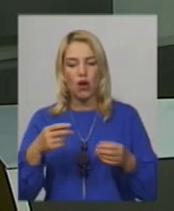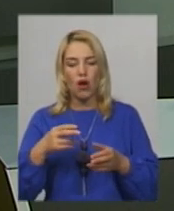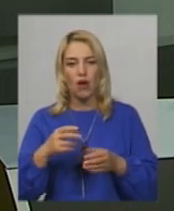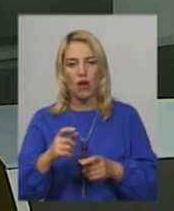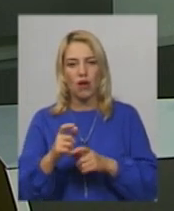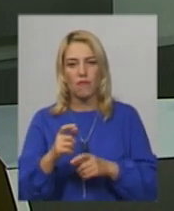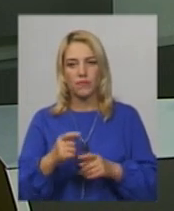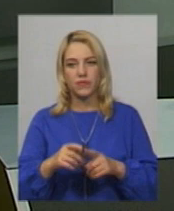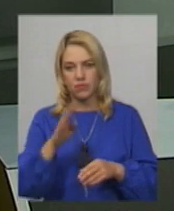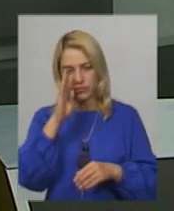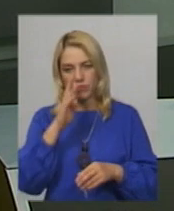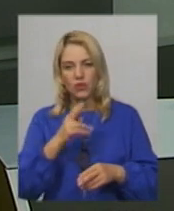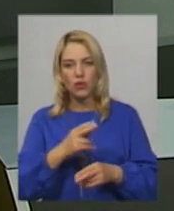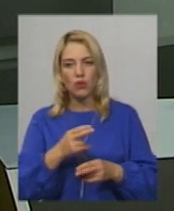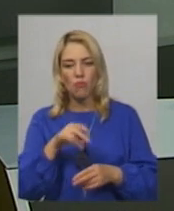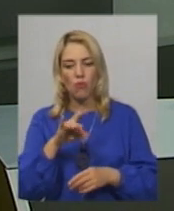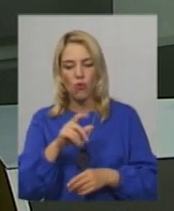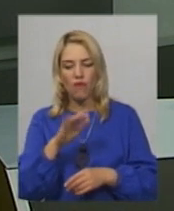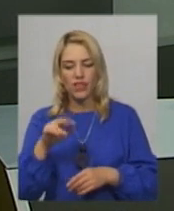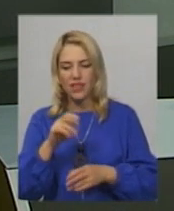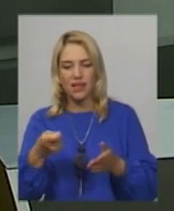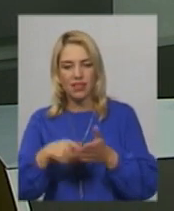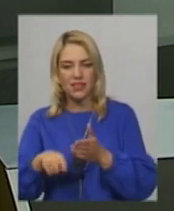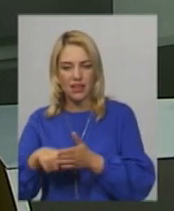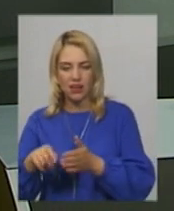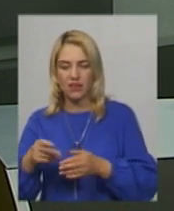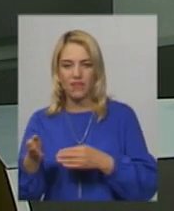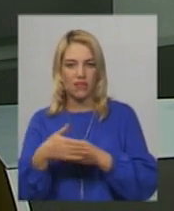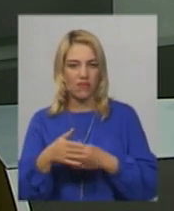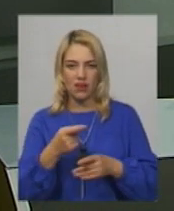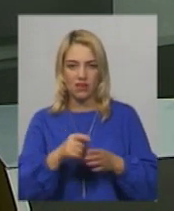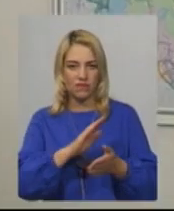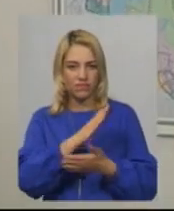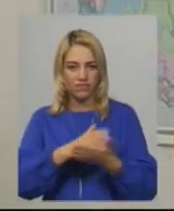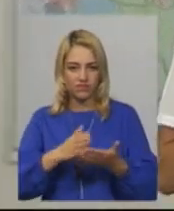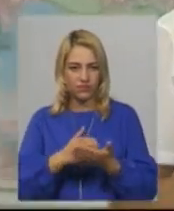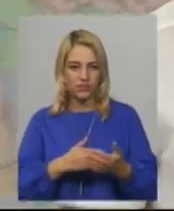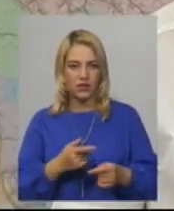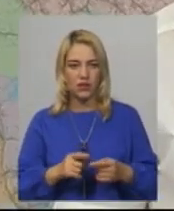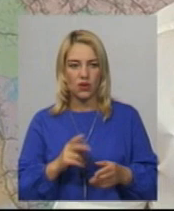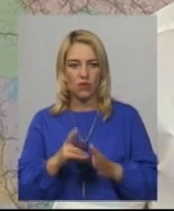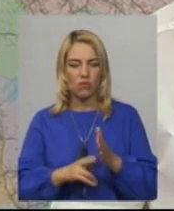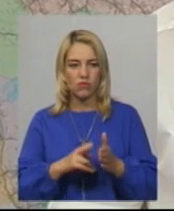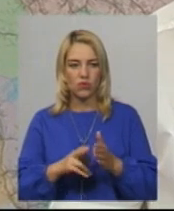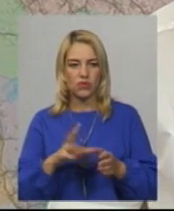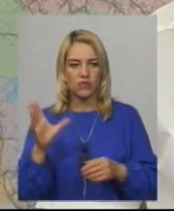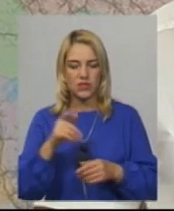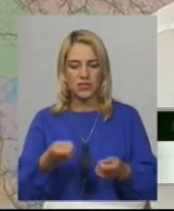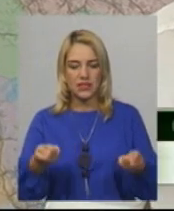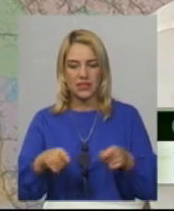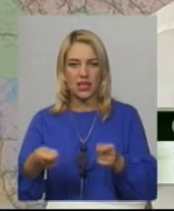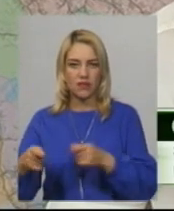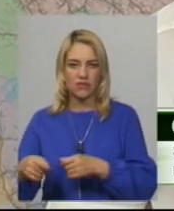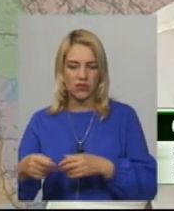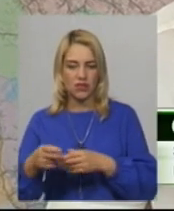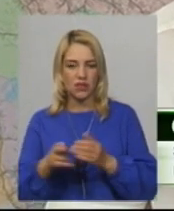вагону, відкидають. Як і версію, що рухомий склад потягу несправний. Стосовно входів і виходів, вони всі замикаються на